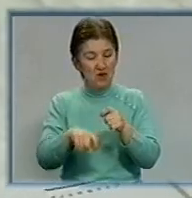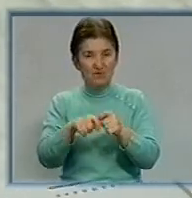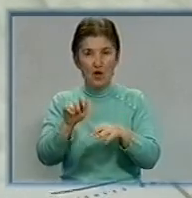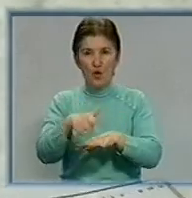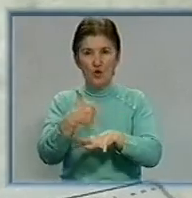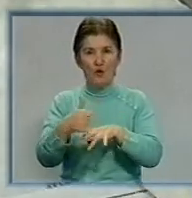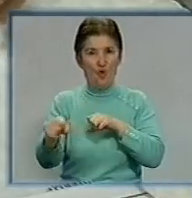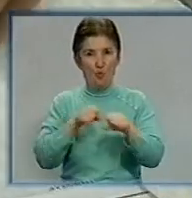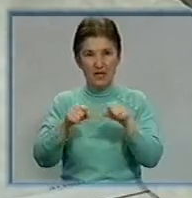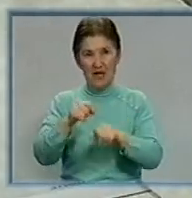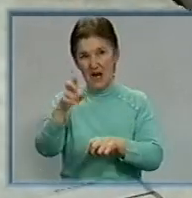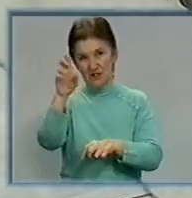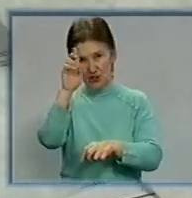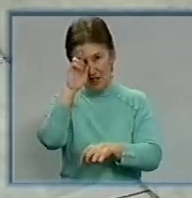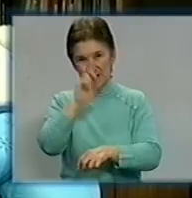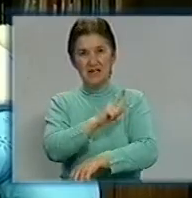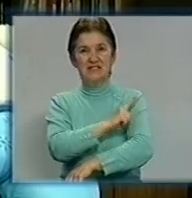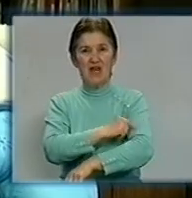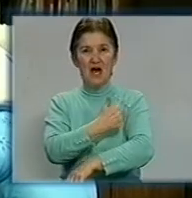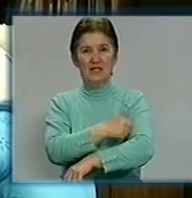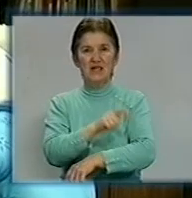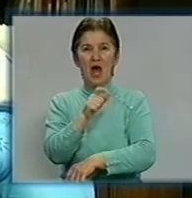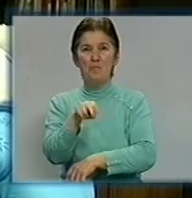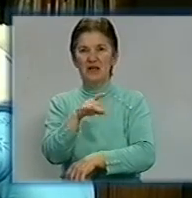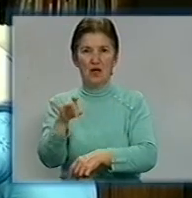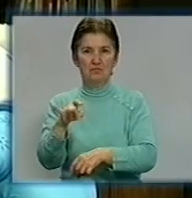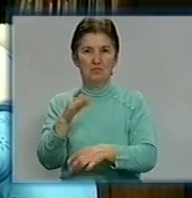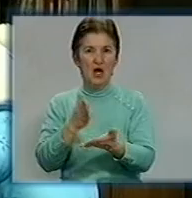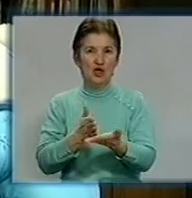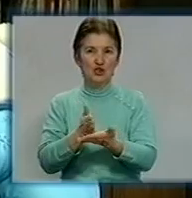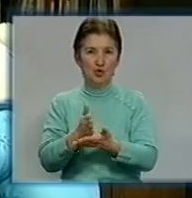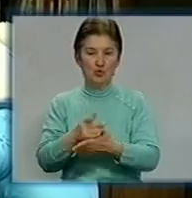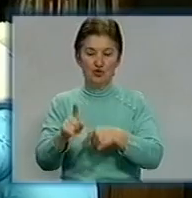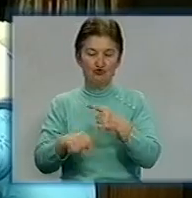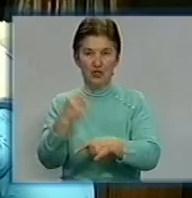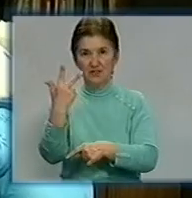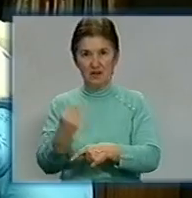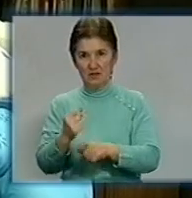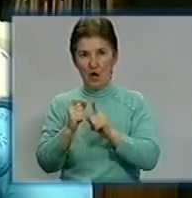управління Державної саніпідемслужби. Результати аналізів обіцяють уприлюднити через три дні.